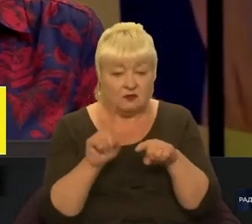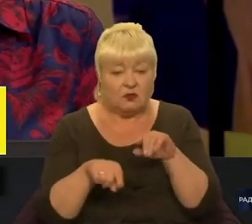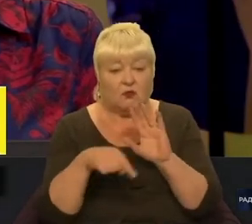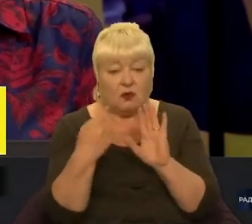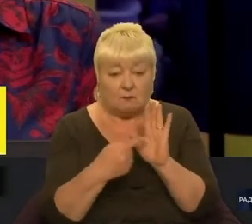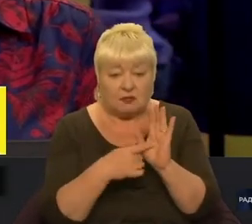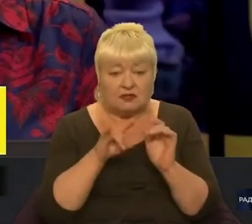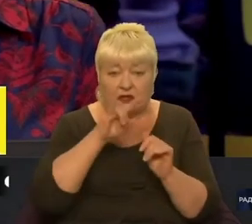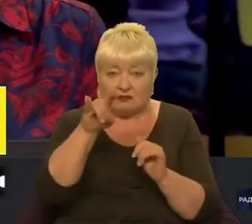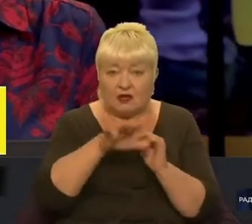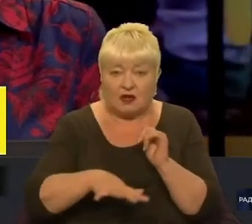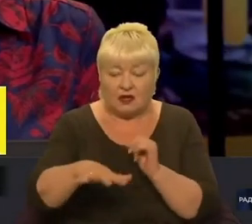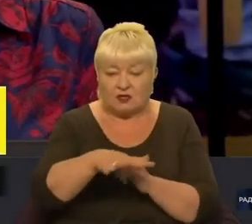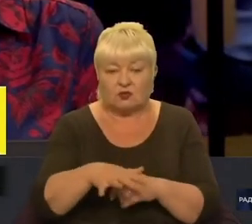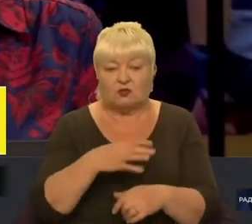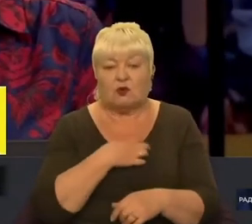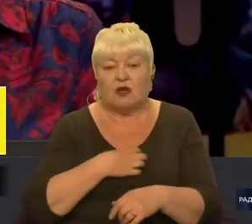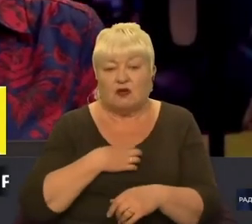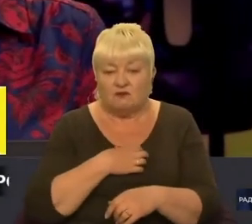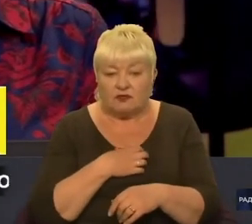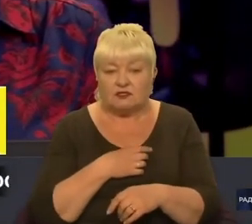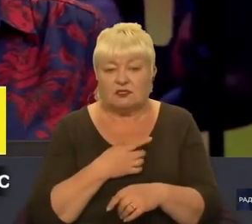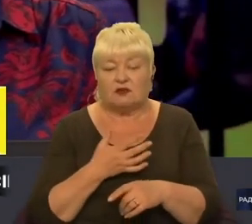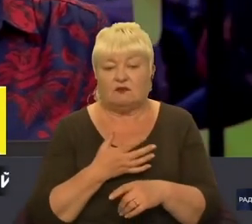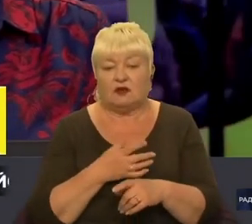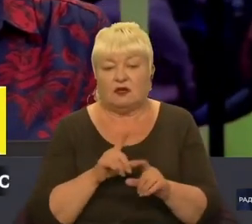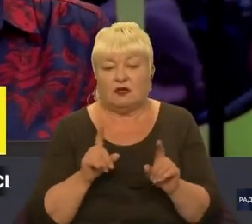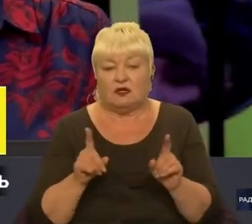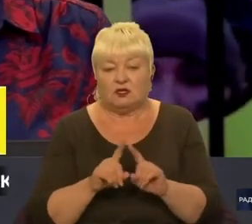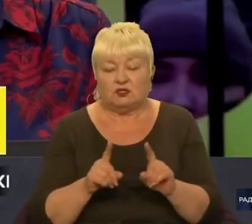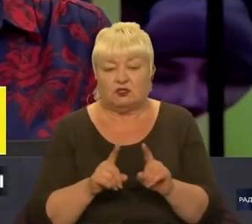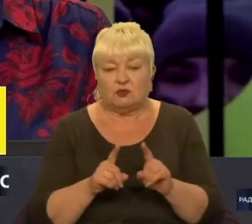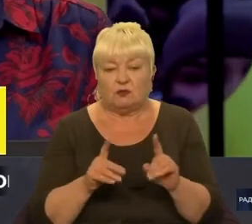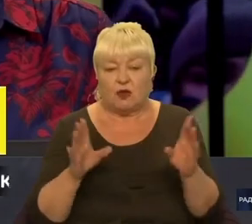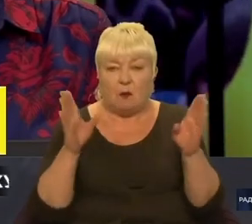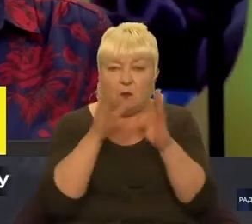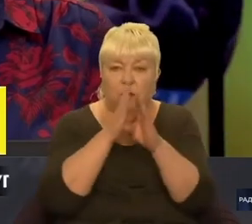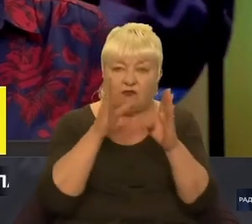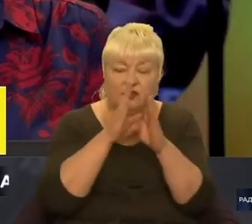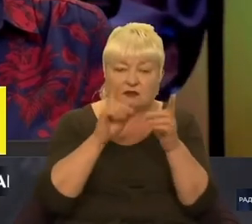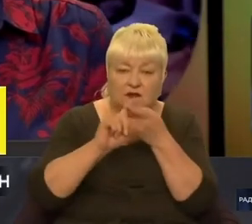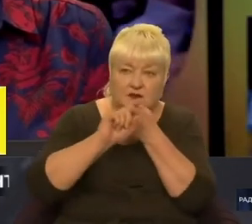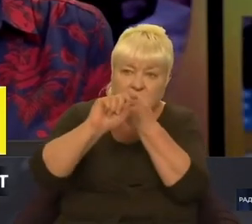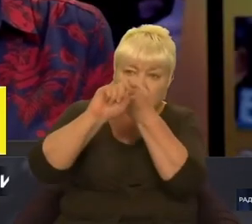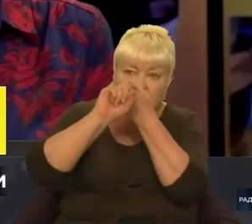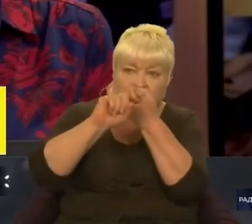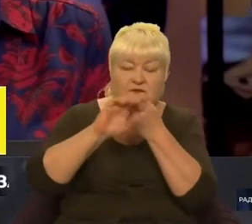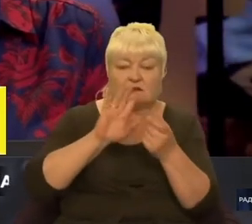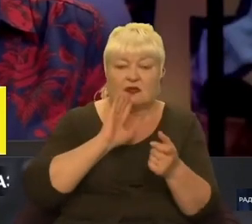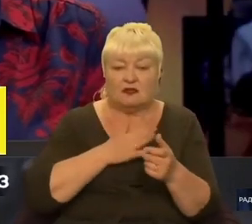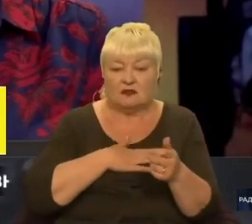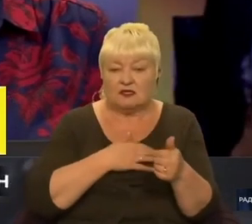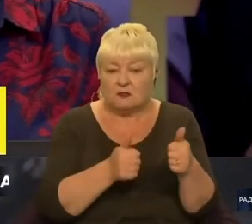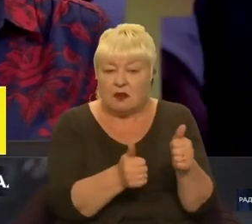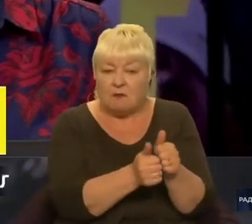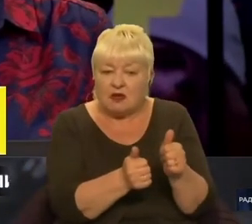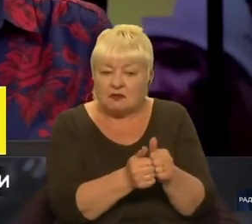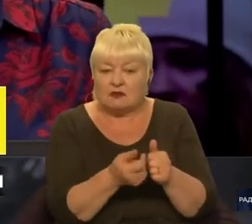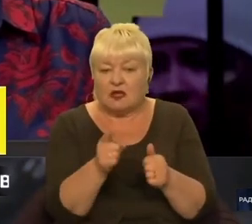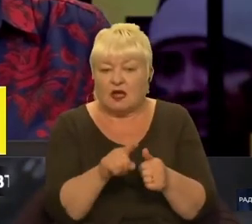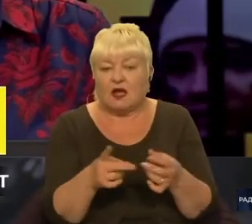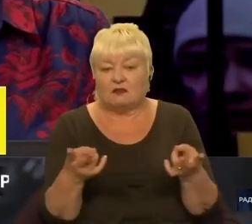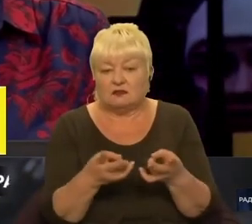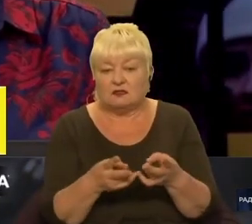аеродромів важливе. Зрозуміло, що хочеться мати повітряне сполучення, зокрема, з нашими партнерами. Ну, але треба його